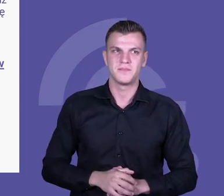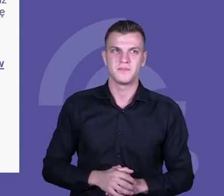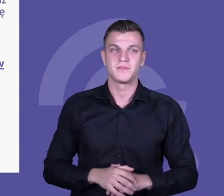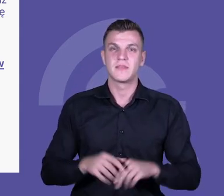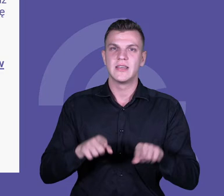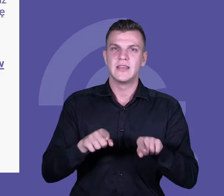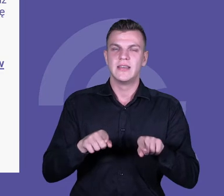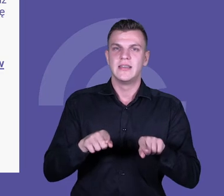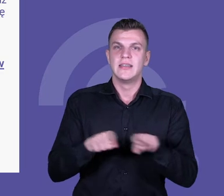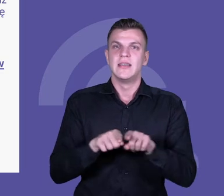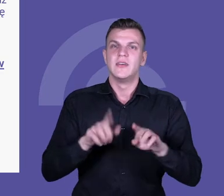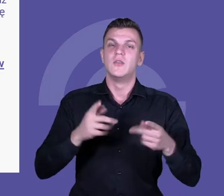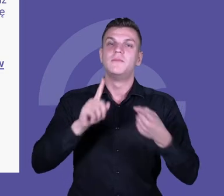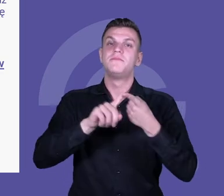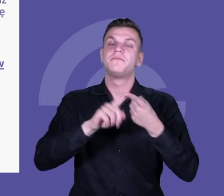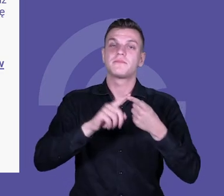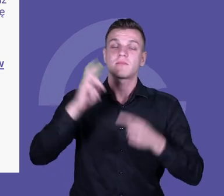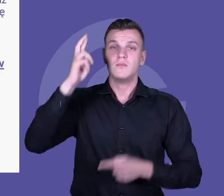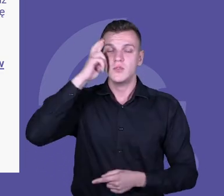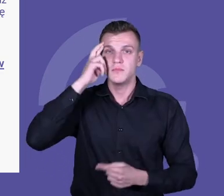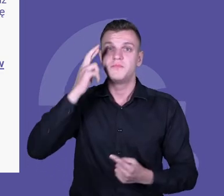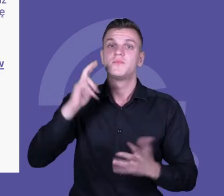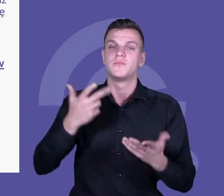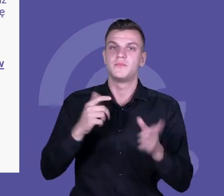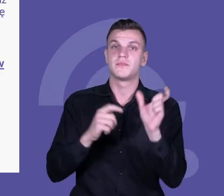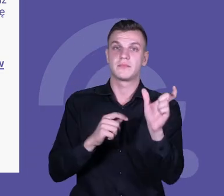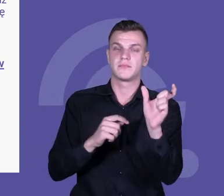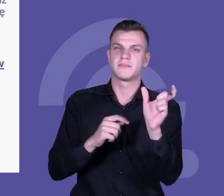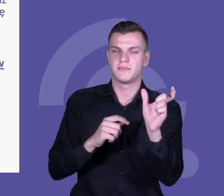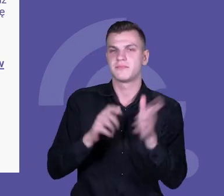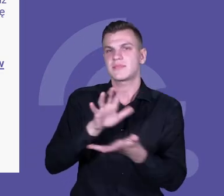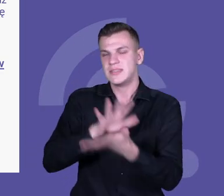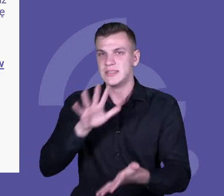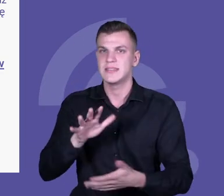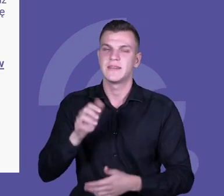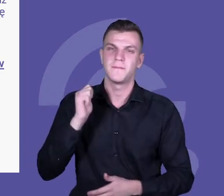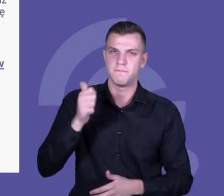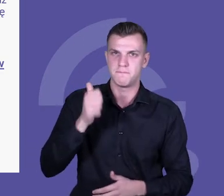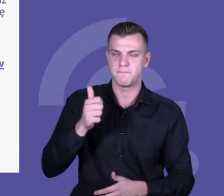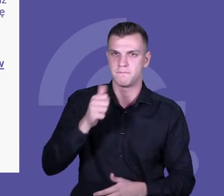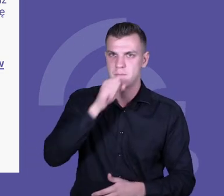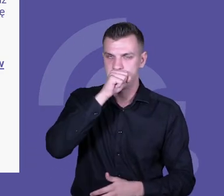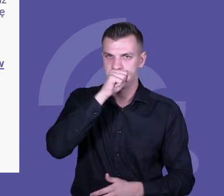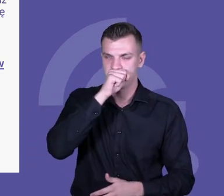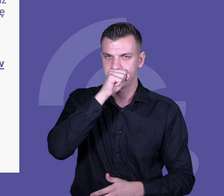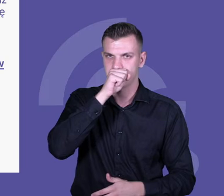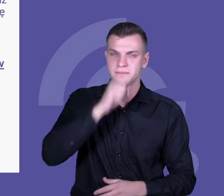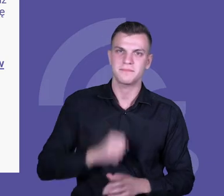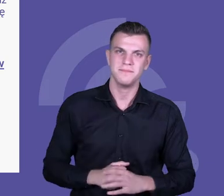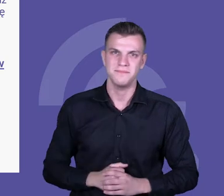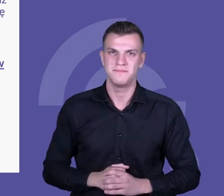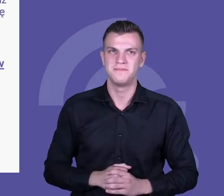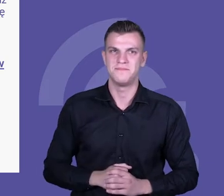rozbicie takich ogólnych definicji generalnych na zestaw